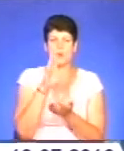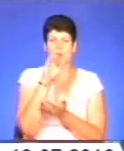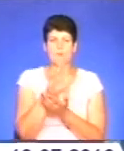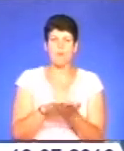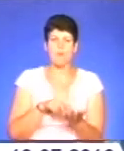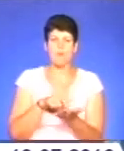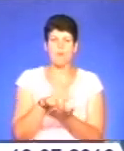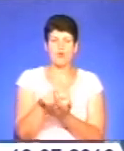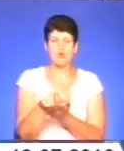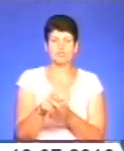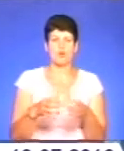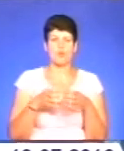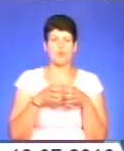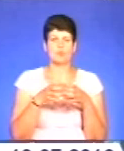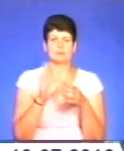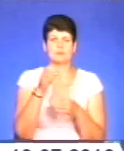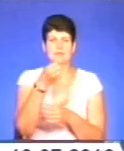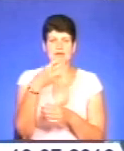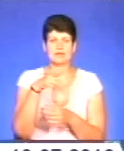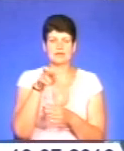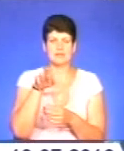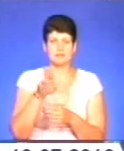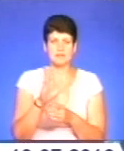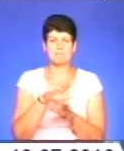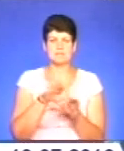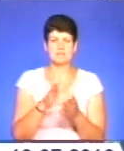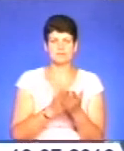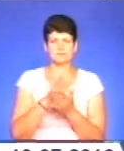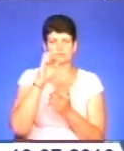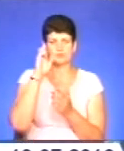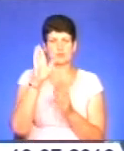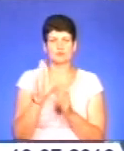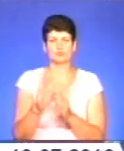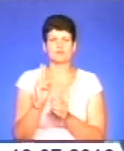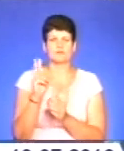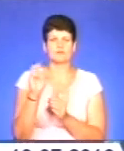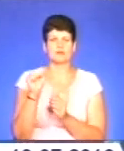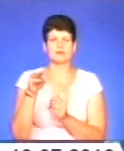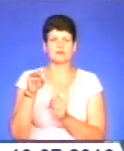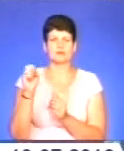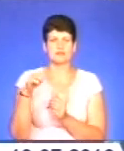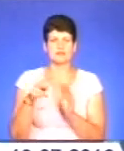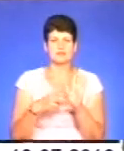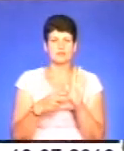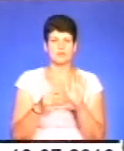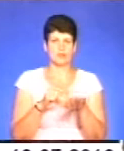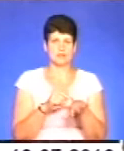колона вирушить 15 липня після літургії, яка розпочнеться в Архекатедральному соборі о 7-й годині.